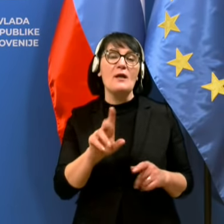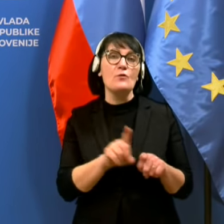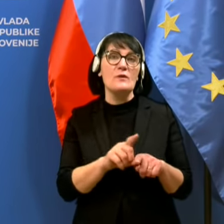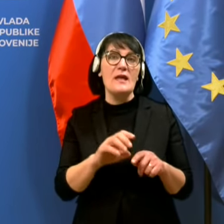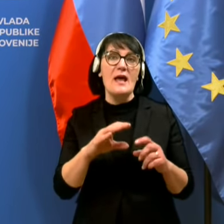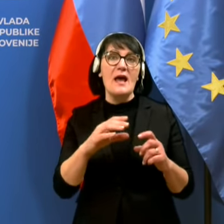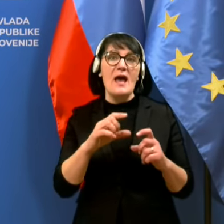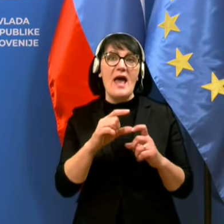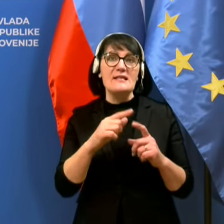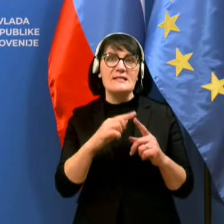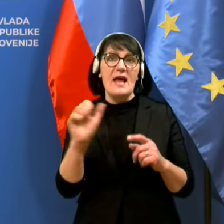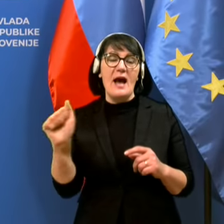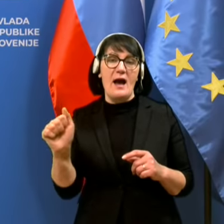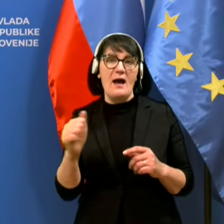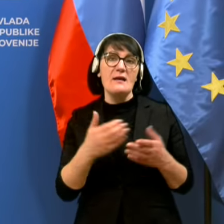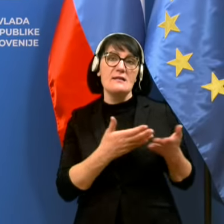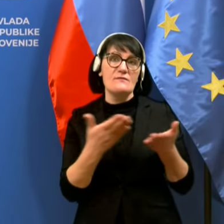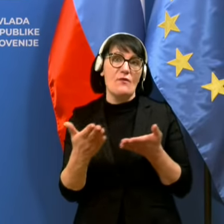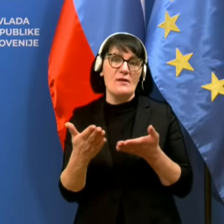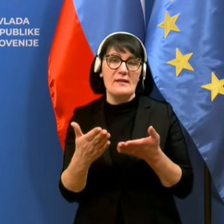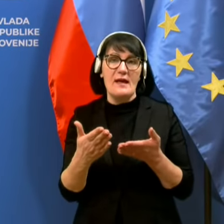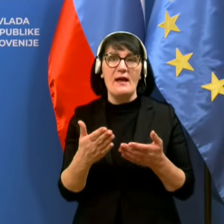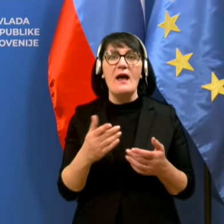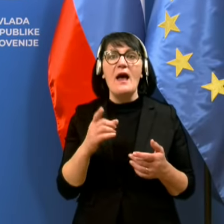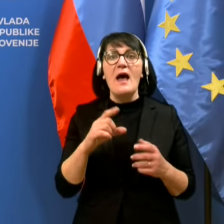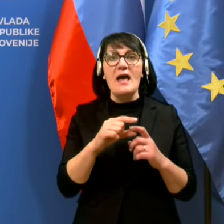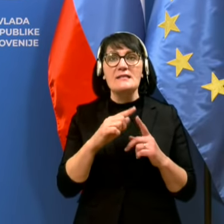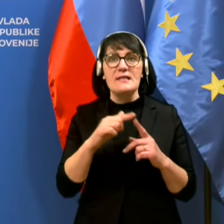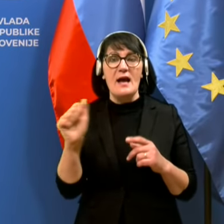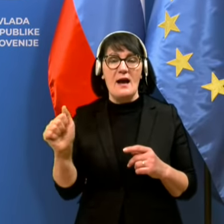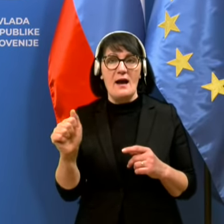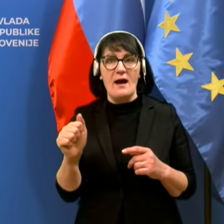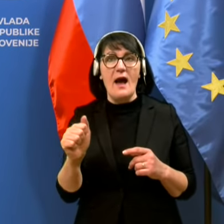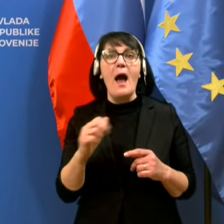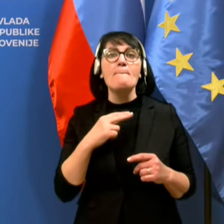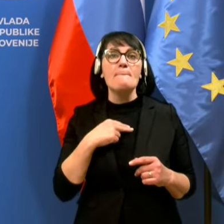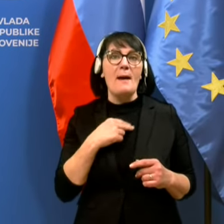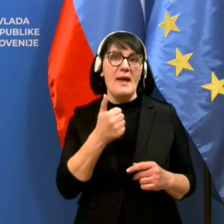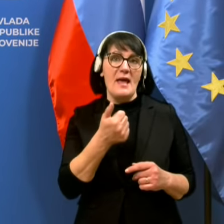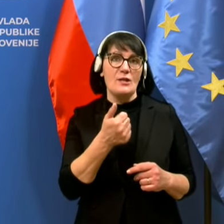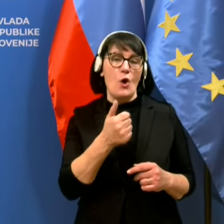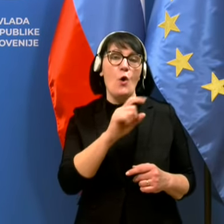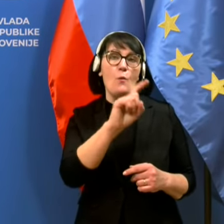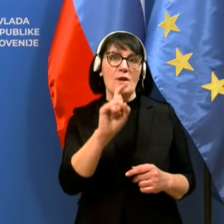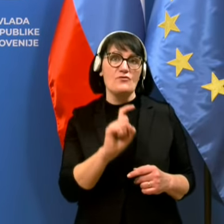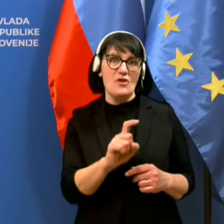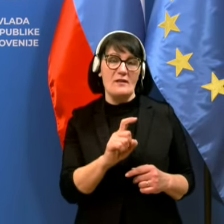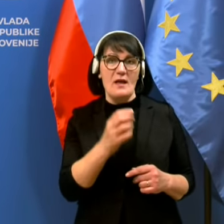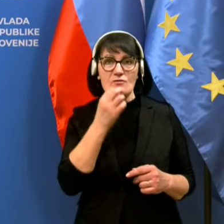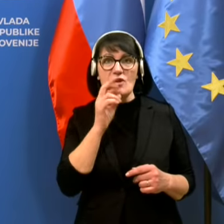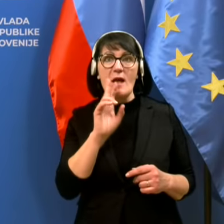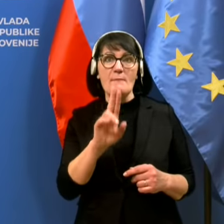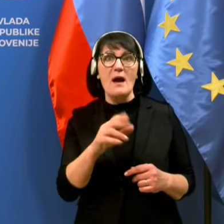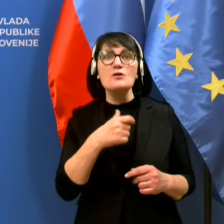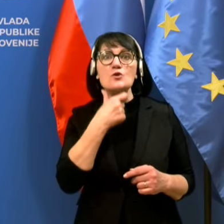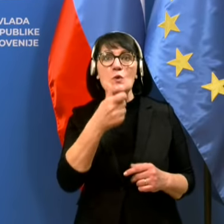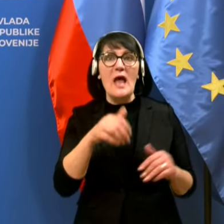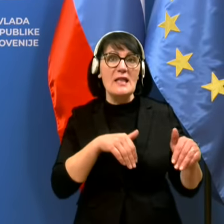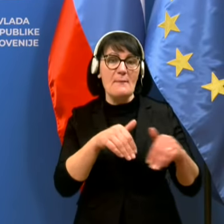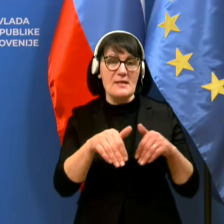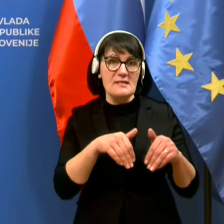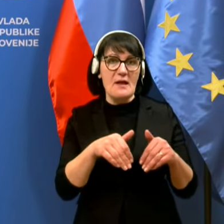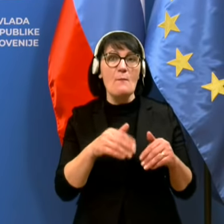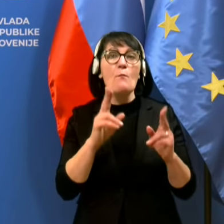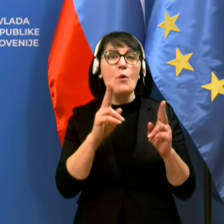Izvoljte. Ja, dober dan, maje crkovnih z STA. Jaz bi imela pa eno vprašanje, če ima zunanje ministrstvo